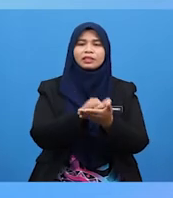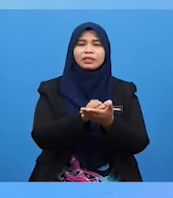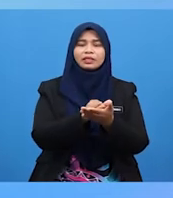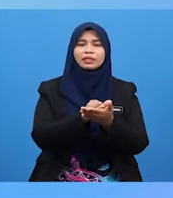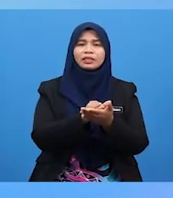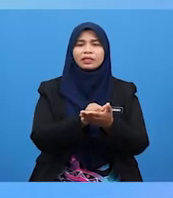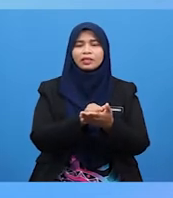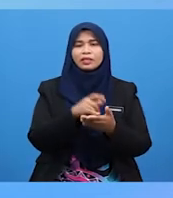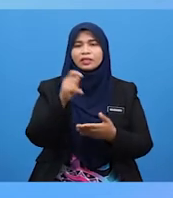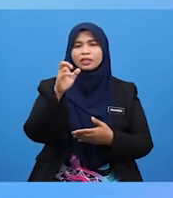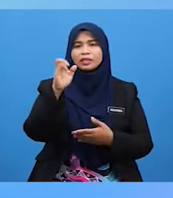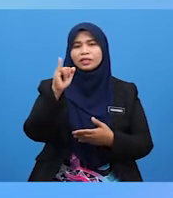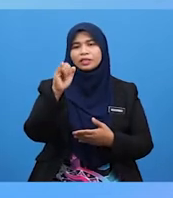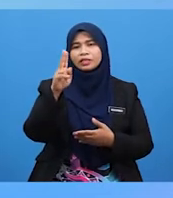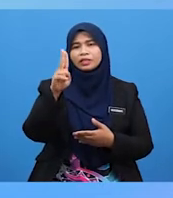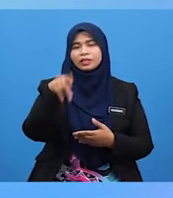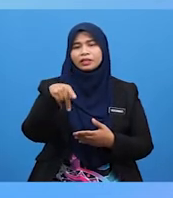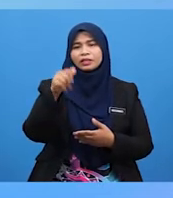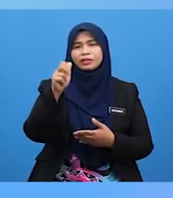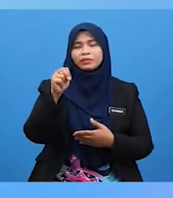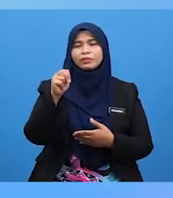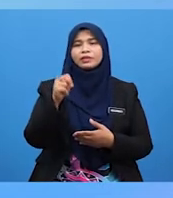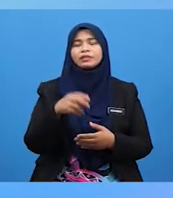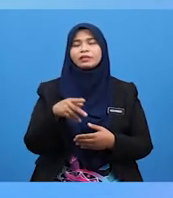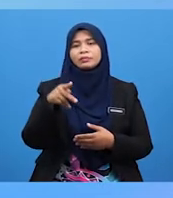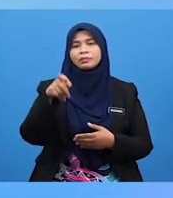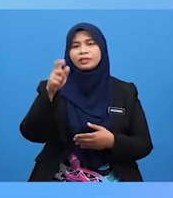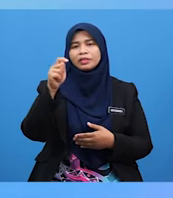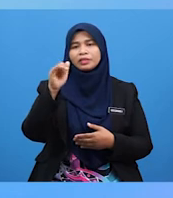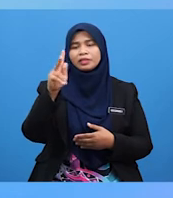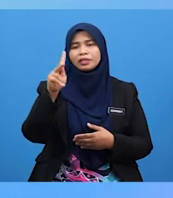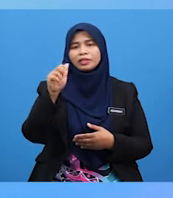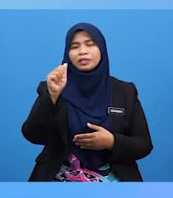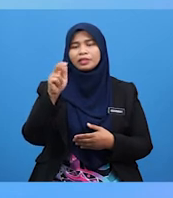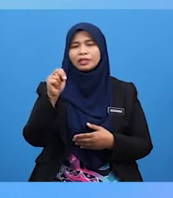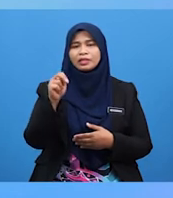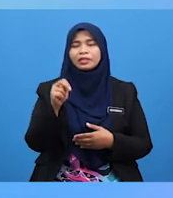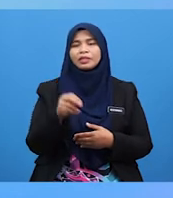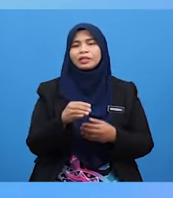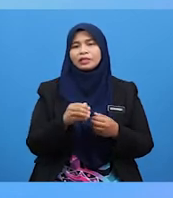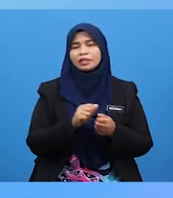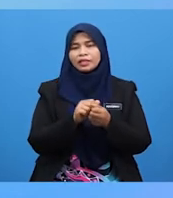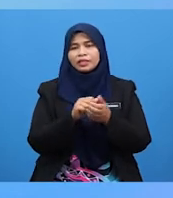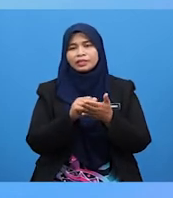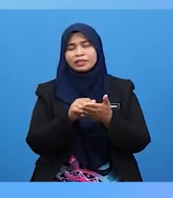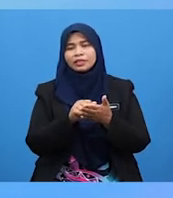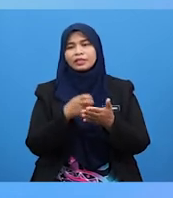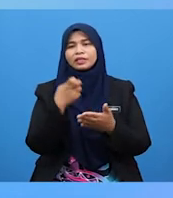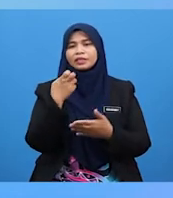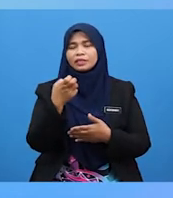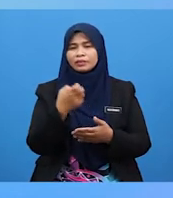tiupan, petikan atau gesekan, tepukan dan ketukan.